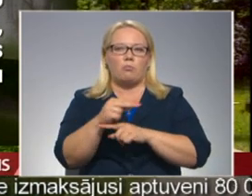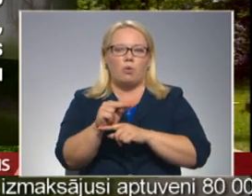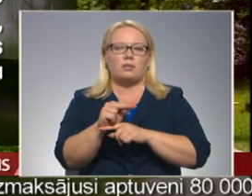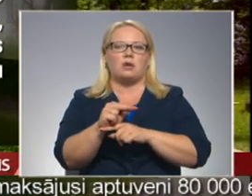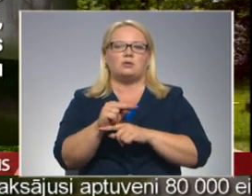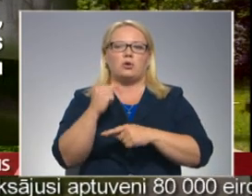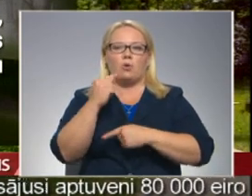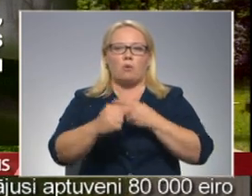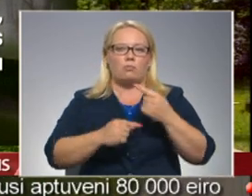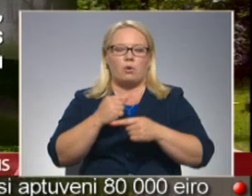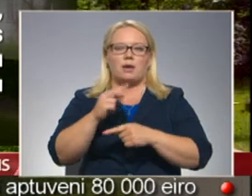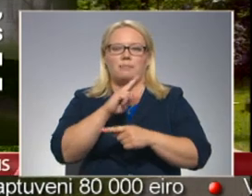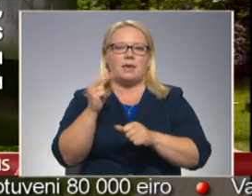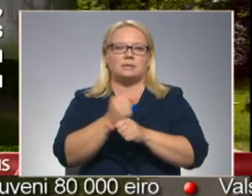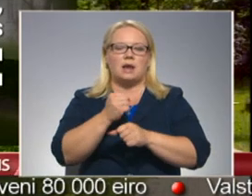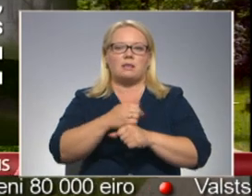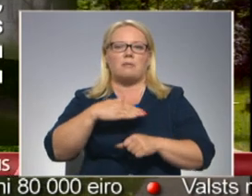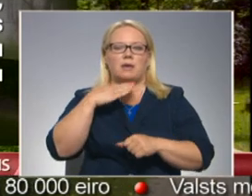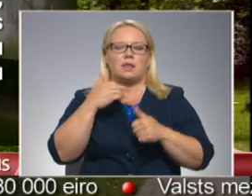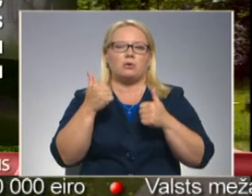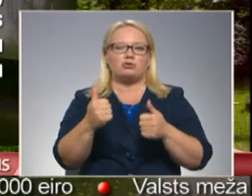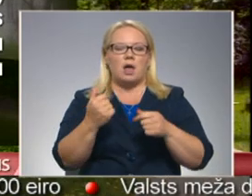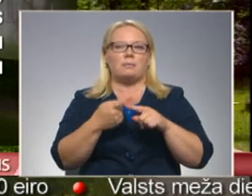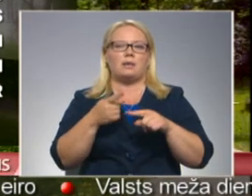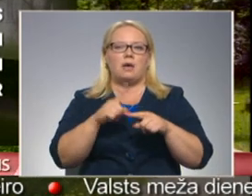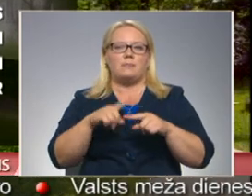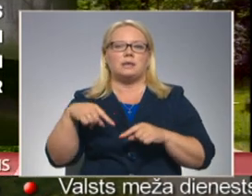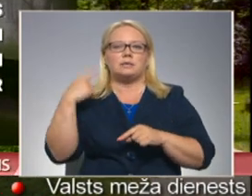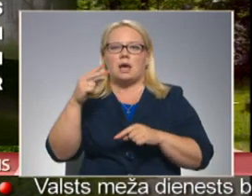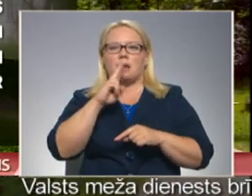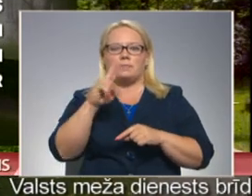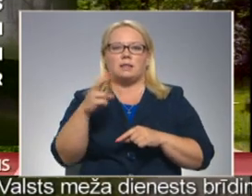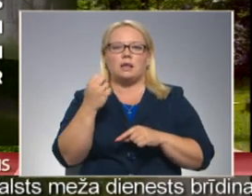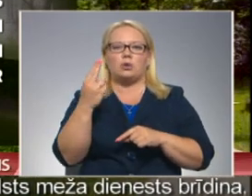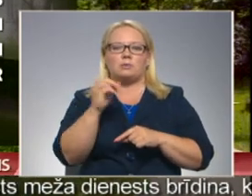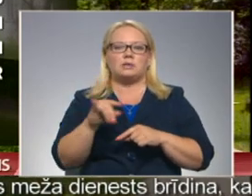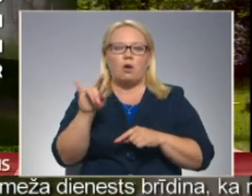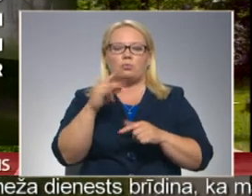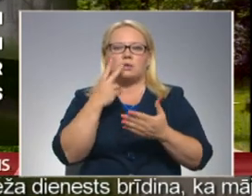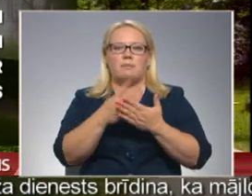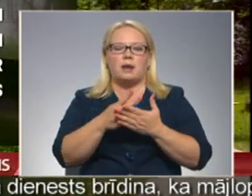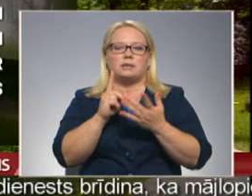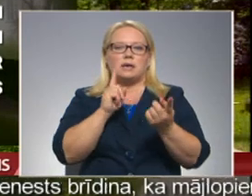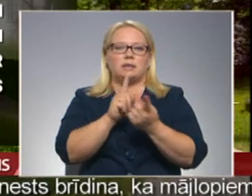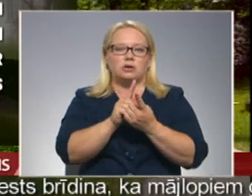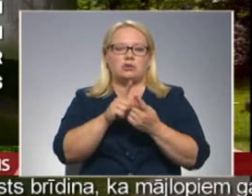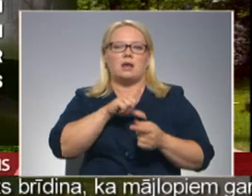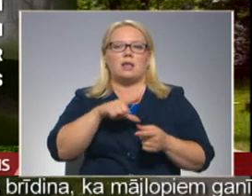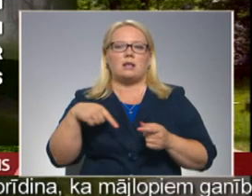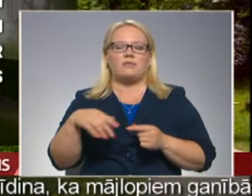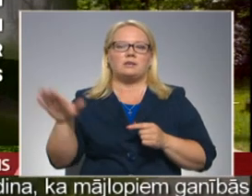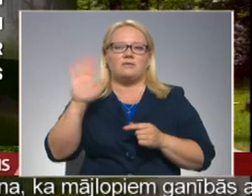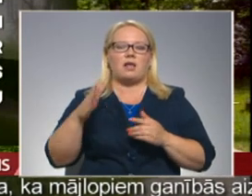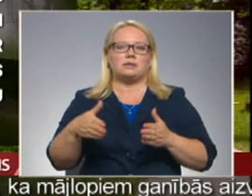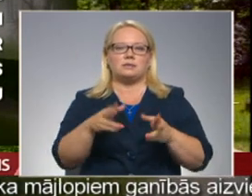viņas nestrādā pietiekoši labi. Un tāpēc nākamdēļ, 12. augustā, ir paradzēta tikšanās Latvijas valsts